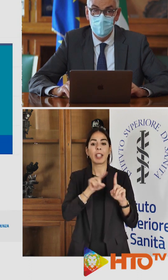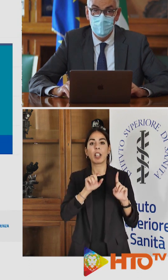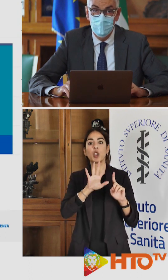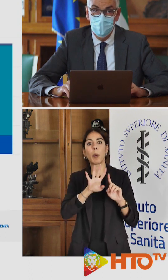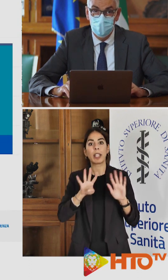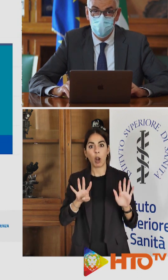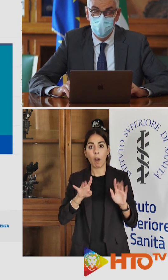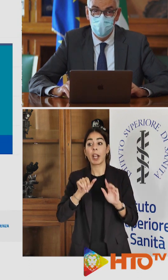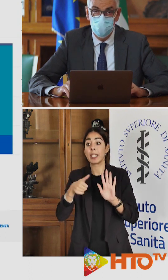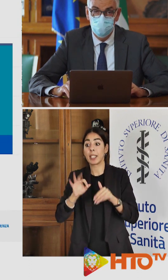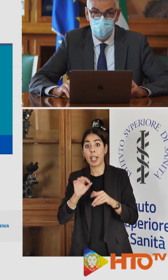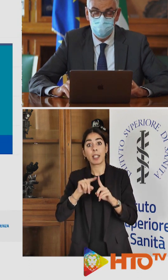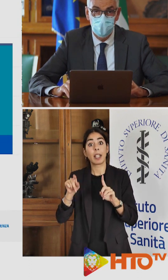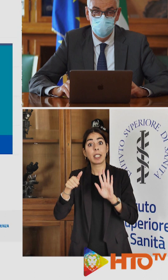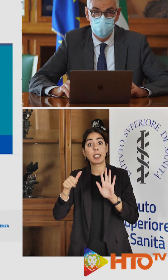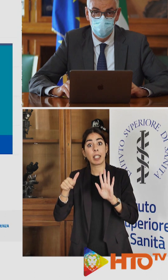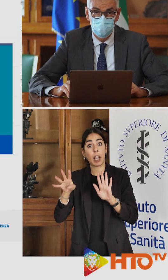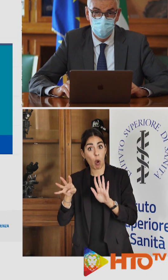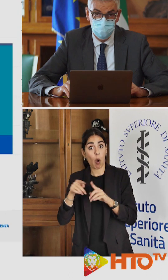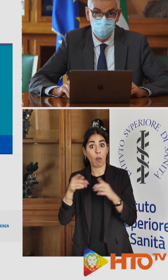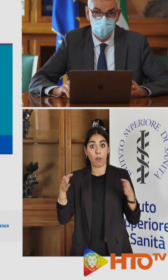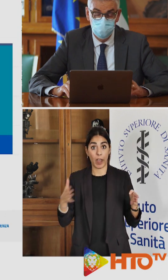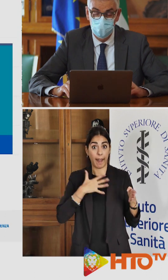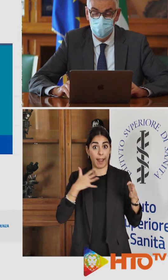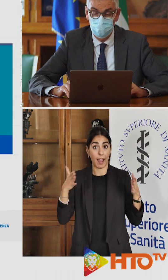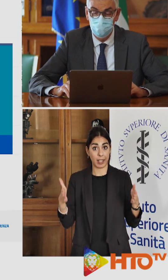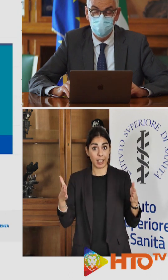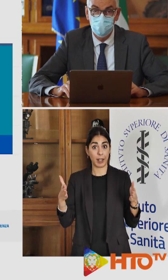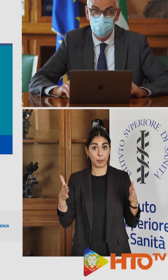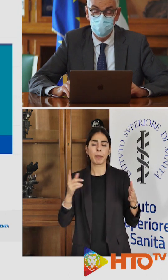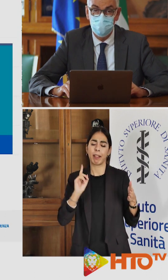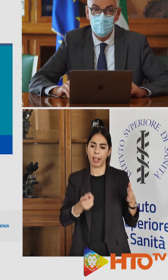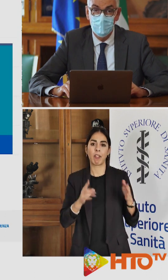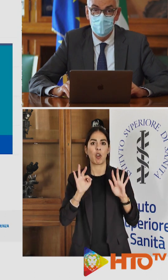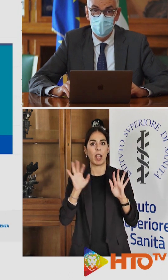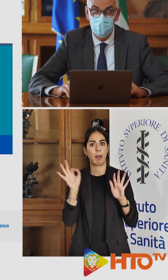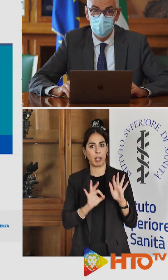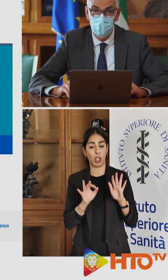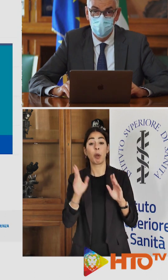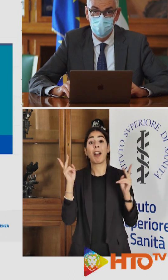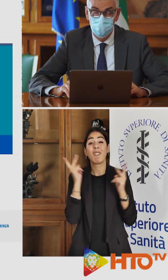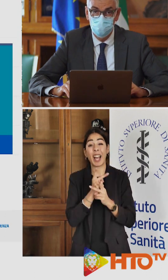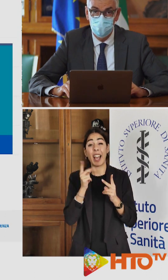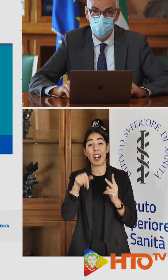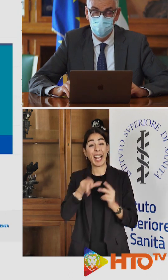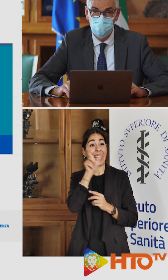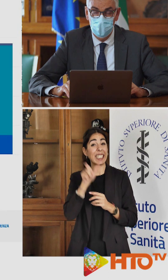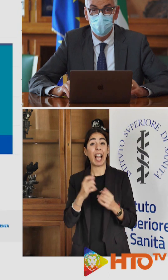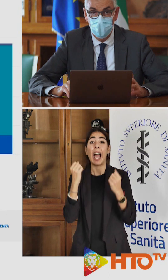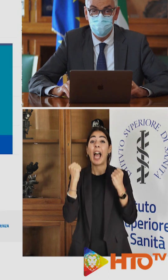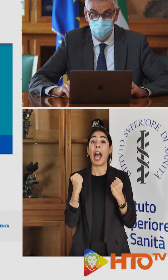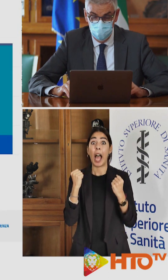-69 che però, vista la loro dimensione in termini demografici, hanno